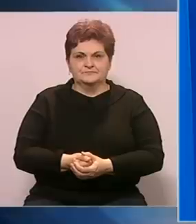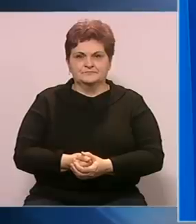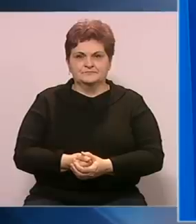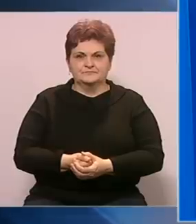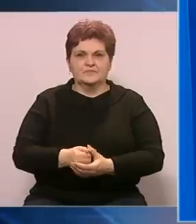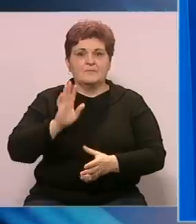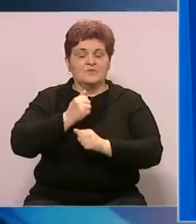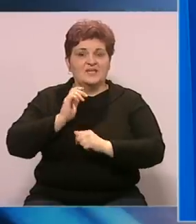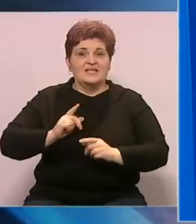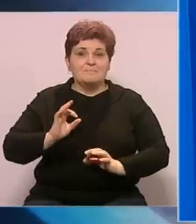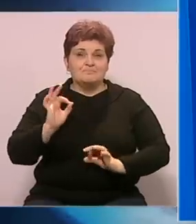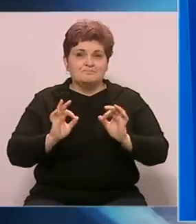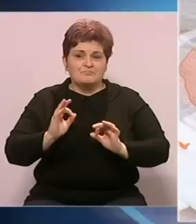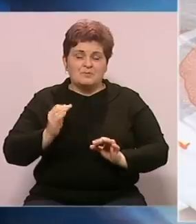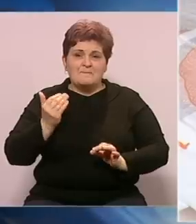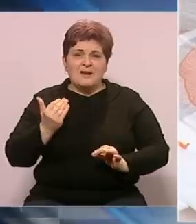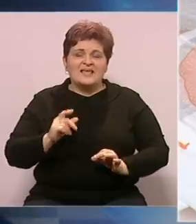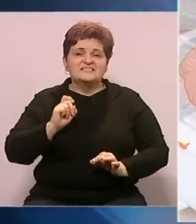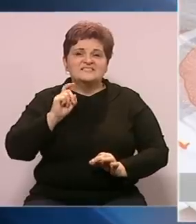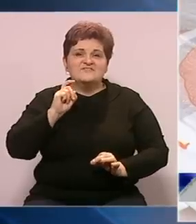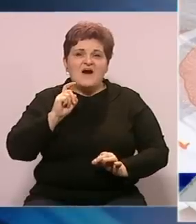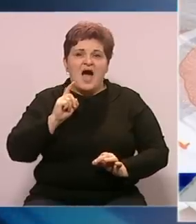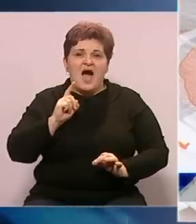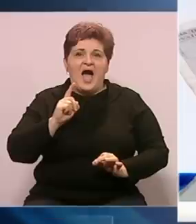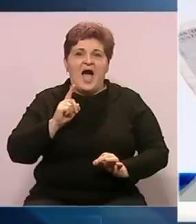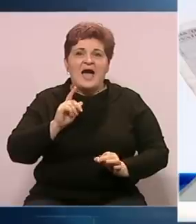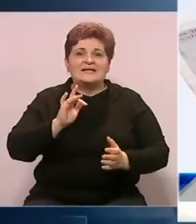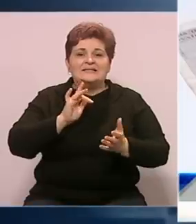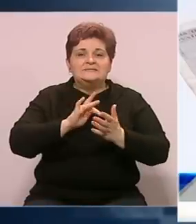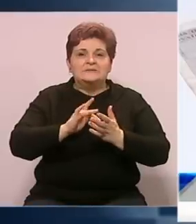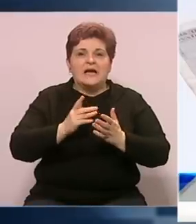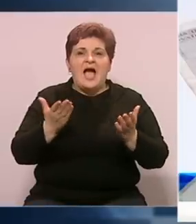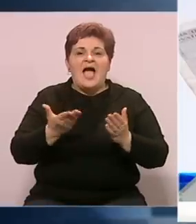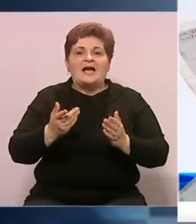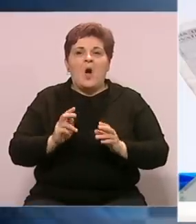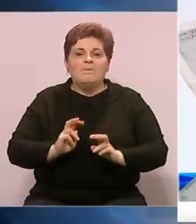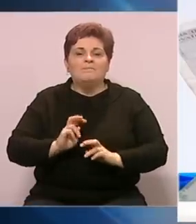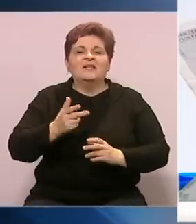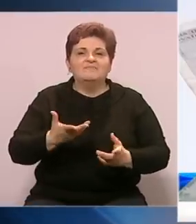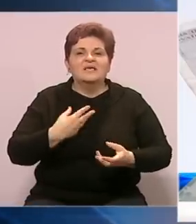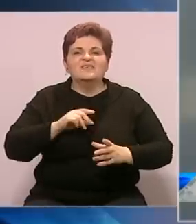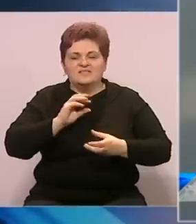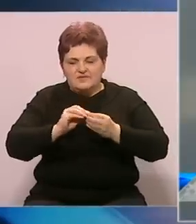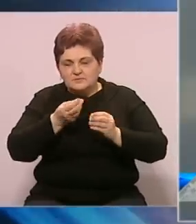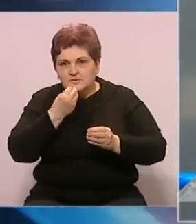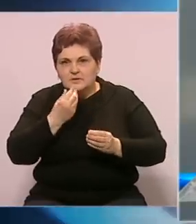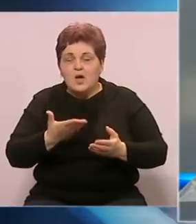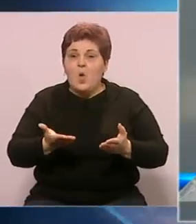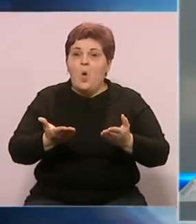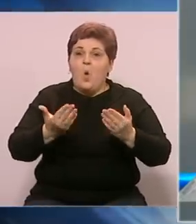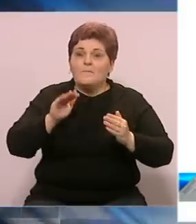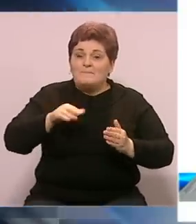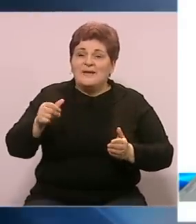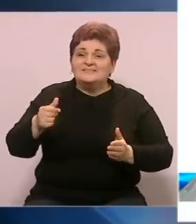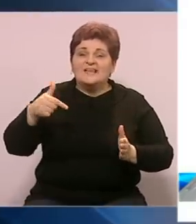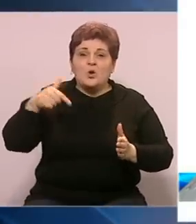BH građani sa prosječnim primanjima svakodnevno se iz srednjestojećeg stalaža prelivaju kategoriju onih koji jedva preživljavaju. Uprkos padu